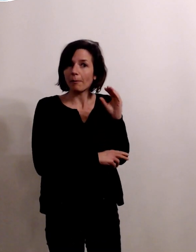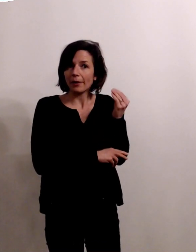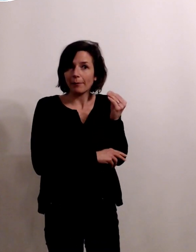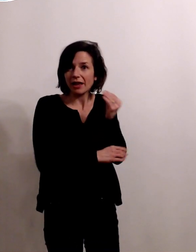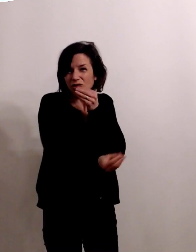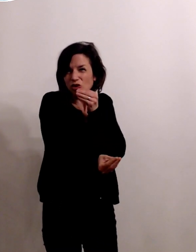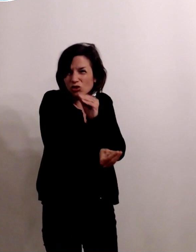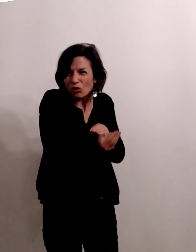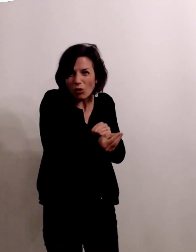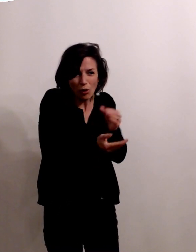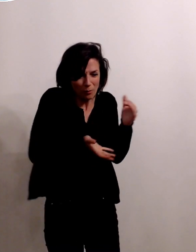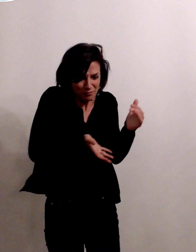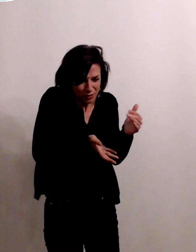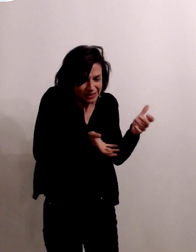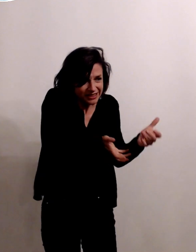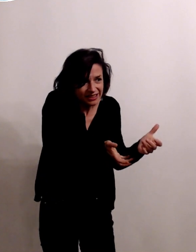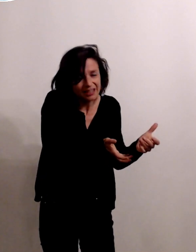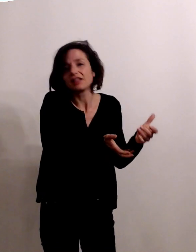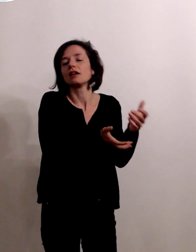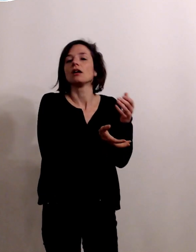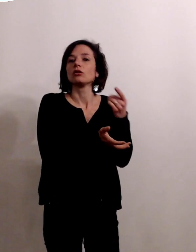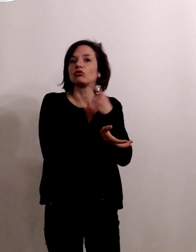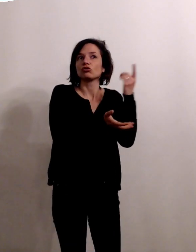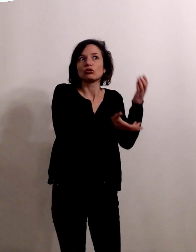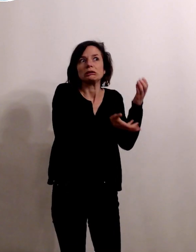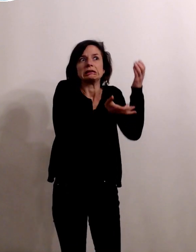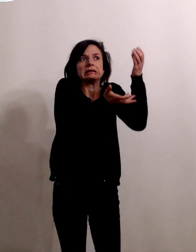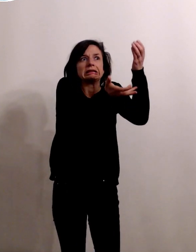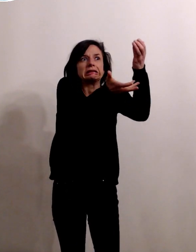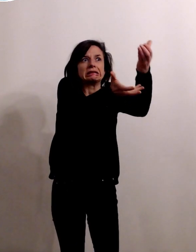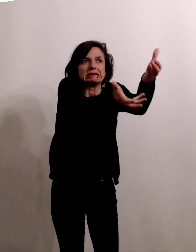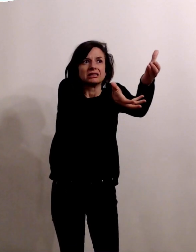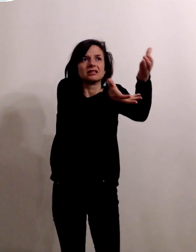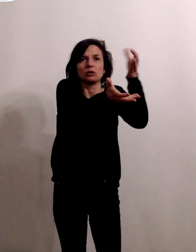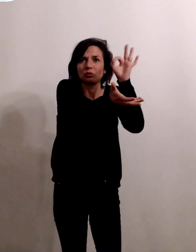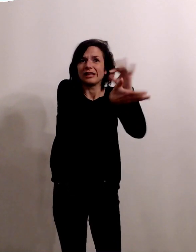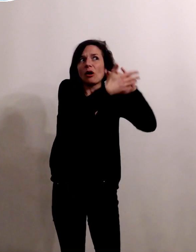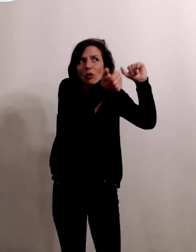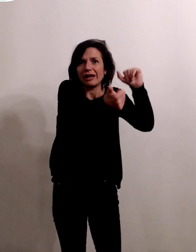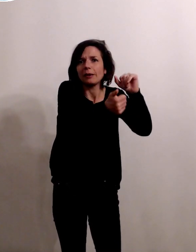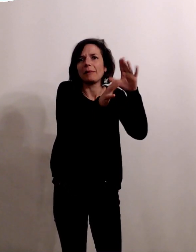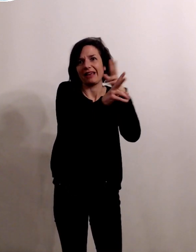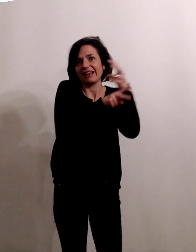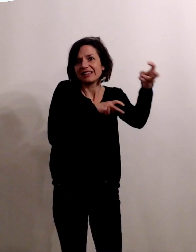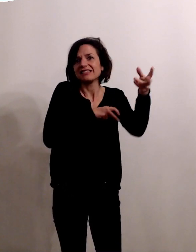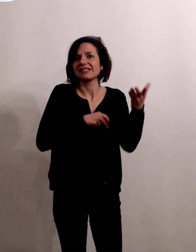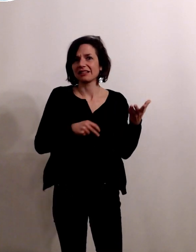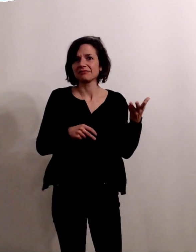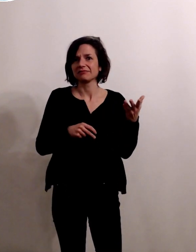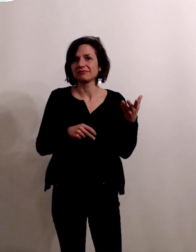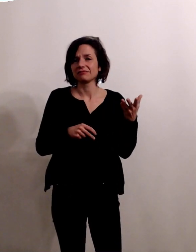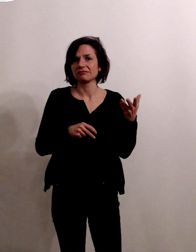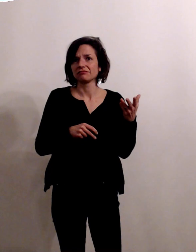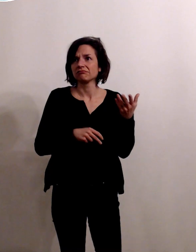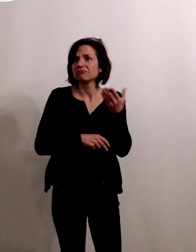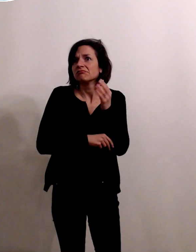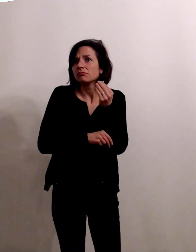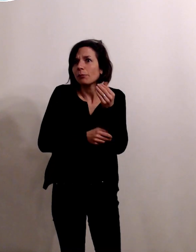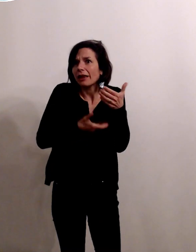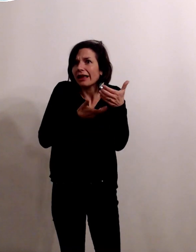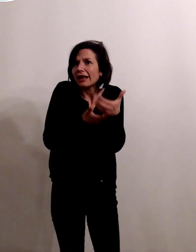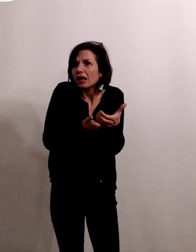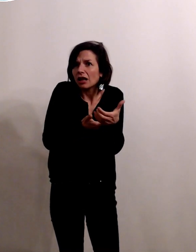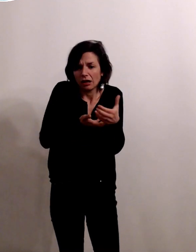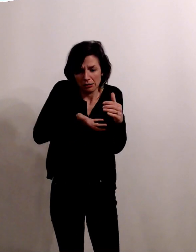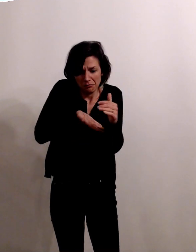font toujours quand même avec des risques et des difficultés transférer un tout